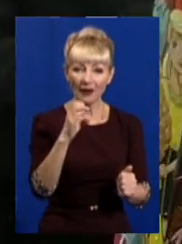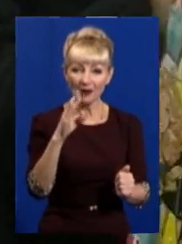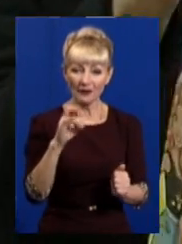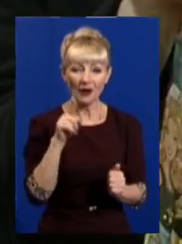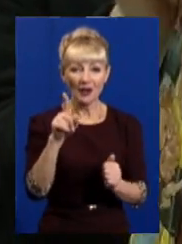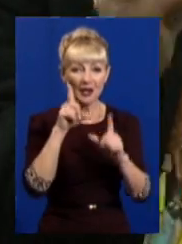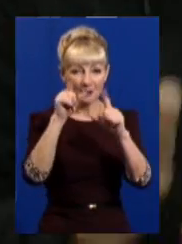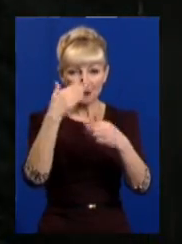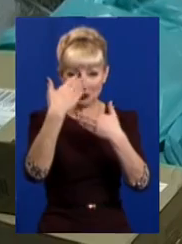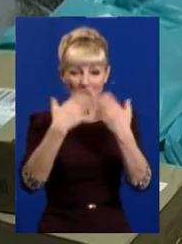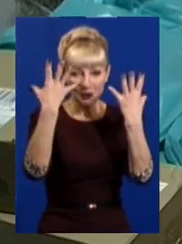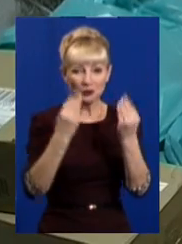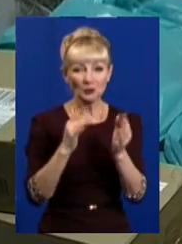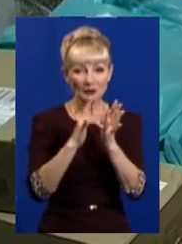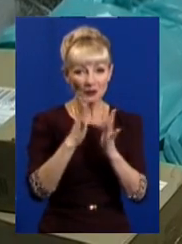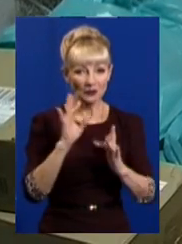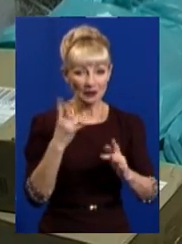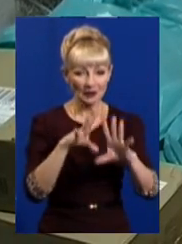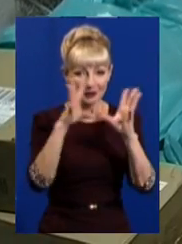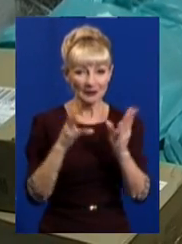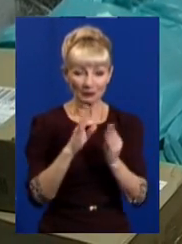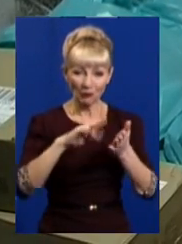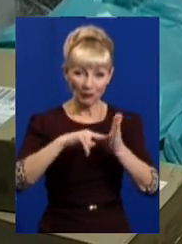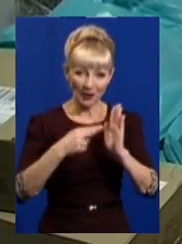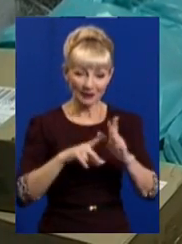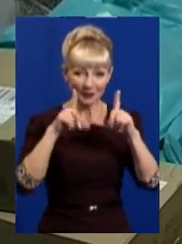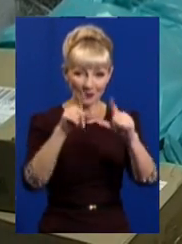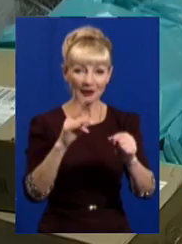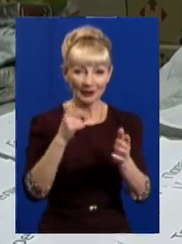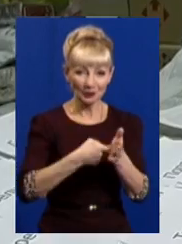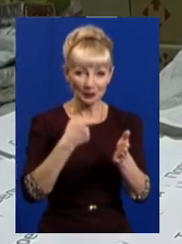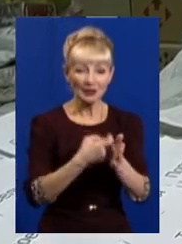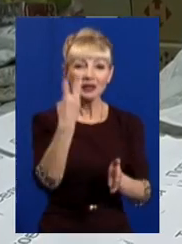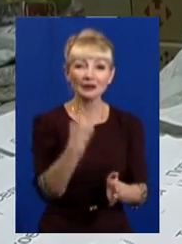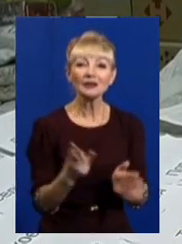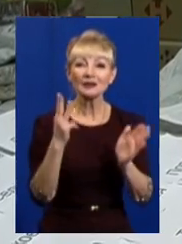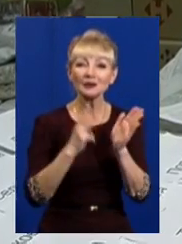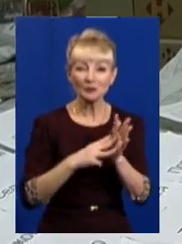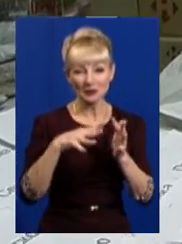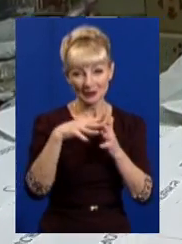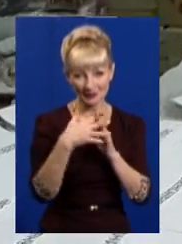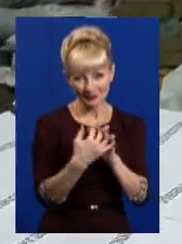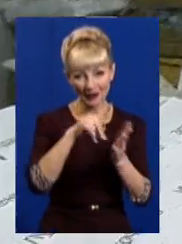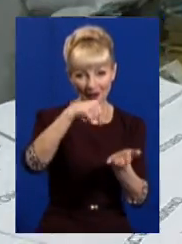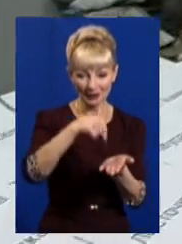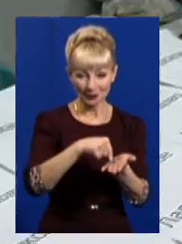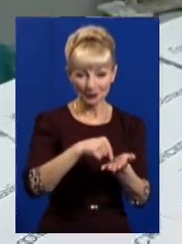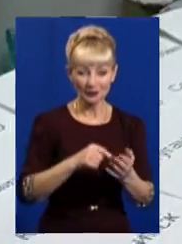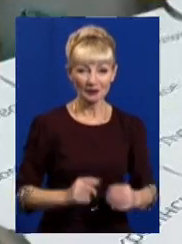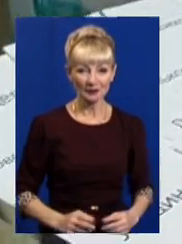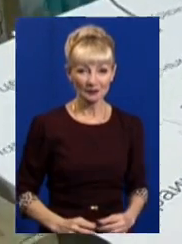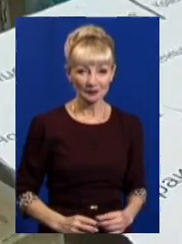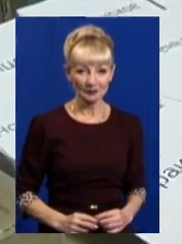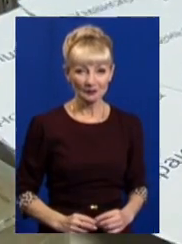напередодні Дня Святого Миколая. Усього у планах відвідати на Донбасі 38 населених пунктів. Надія Шостак, Юлія